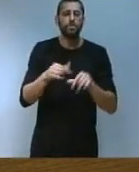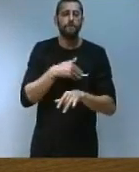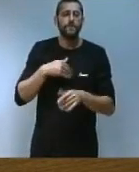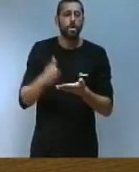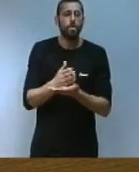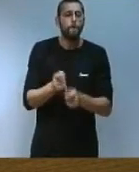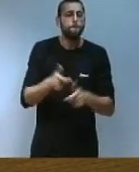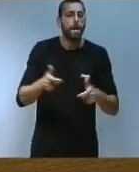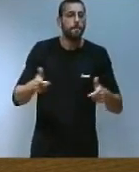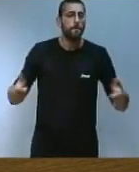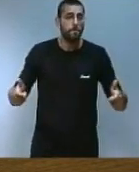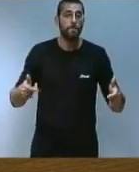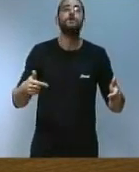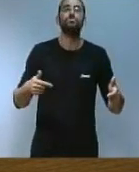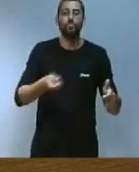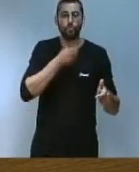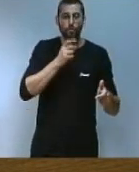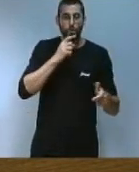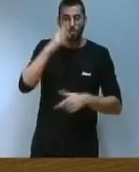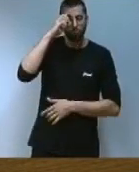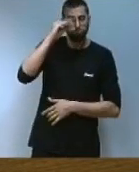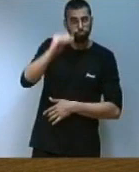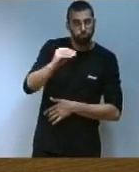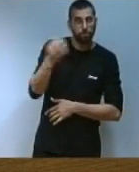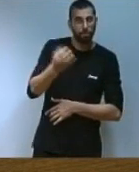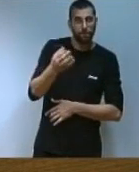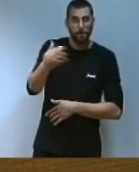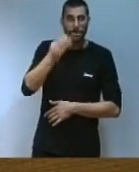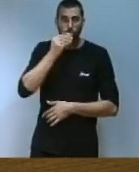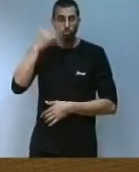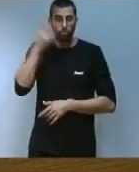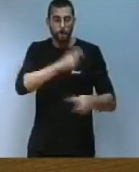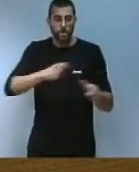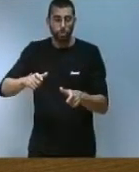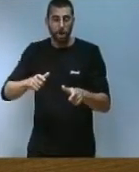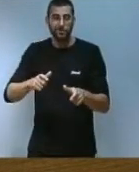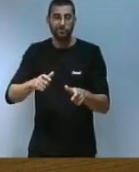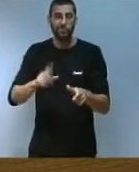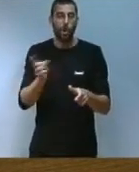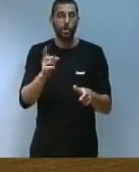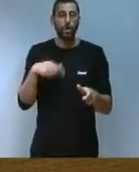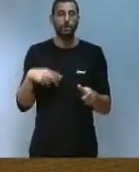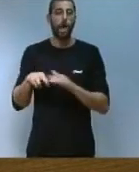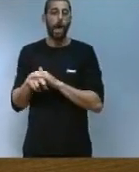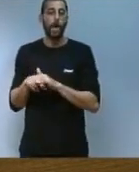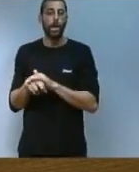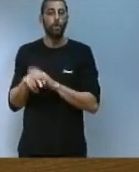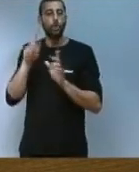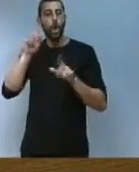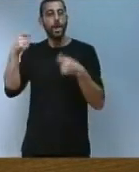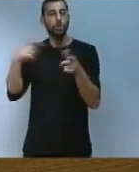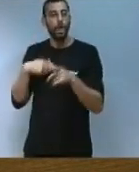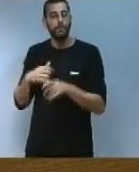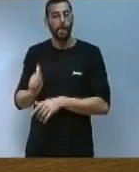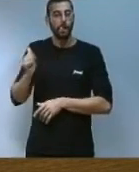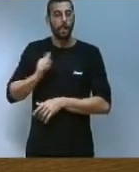ho haurà de fer des del coneixement i el talent de les persones i no des de l'ús depredador dels recursos naturals que